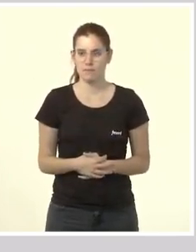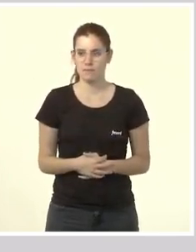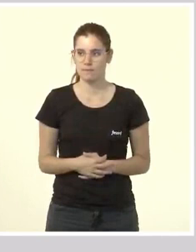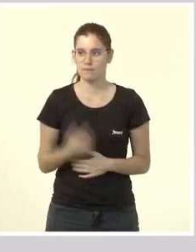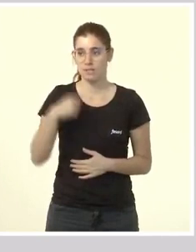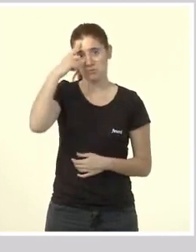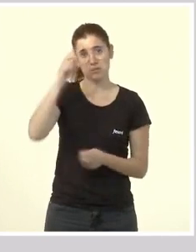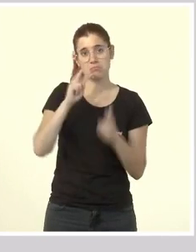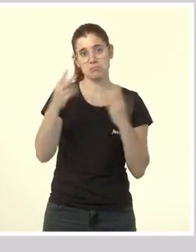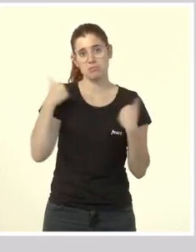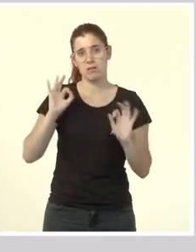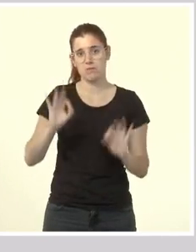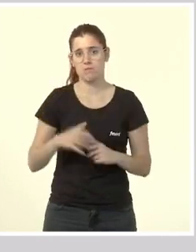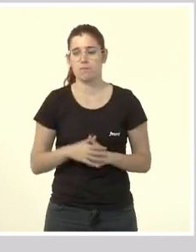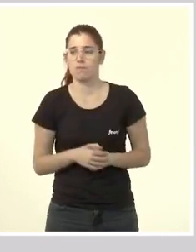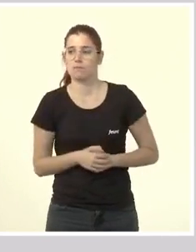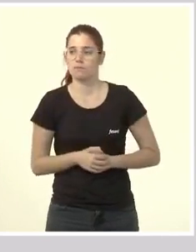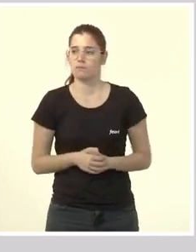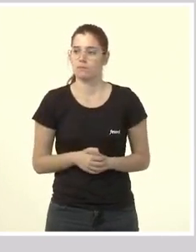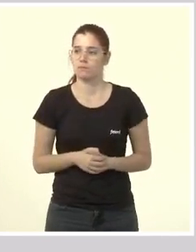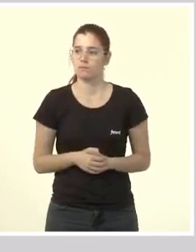I crec que he contestat a totes les seues preguntes, no?